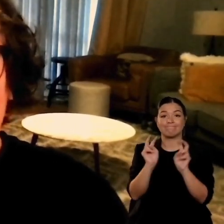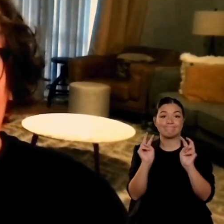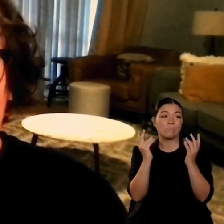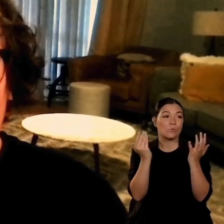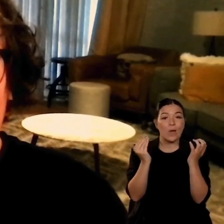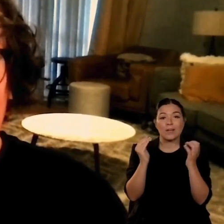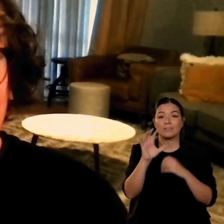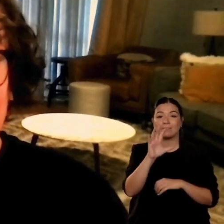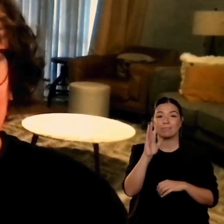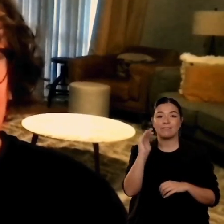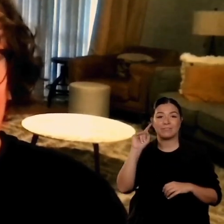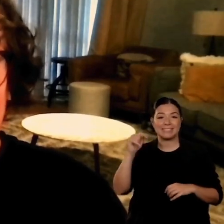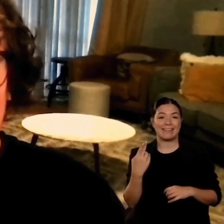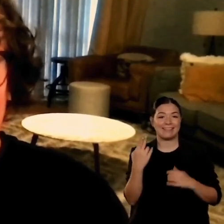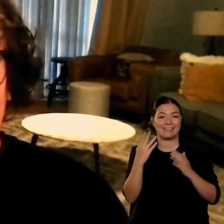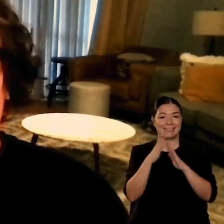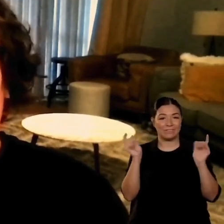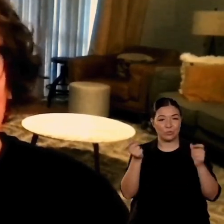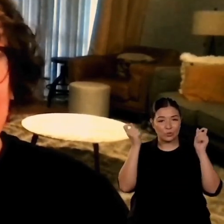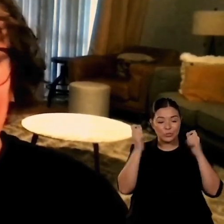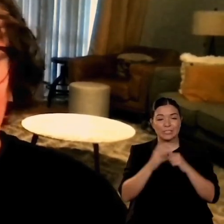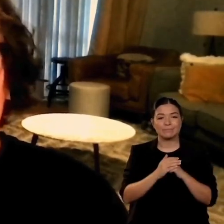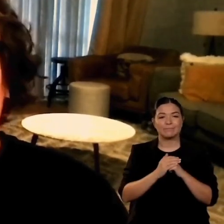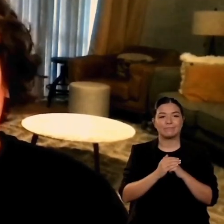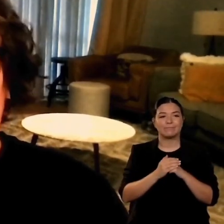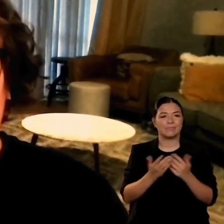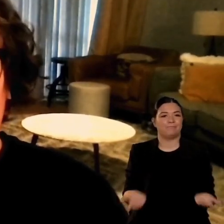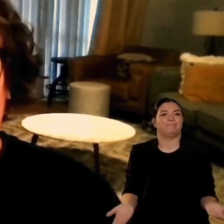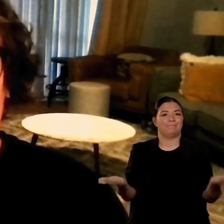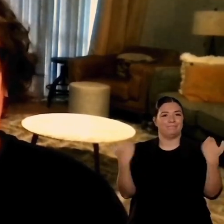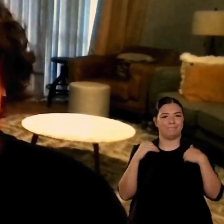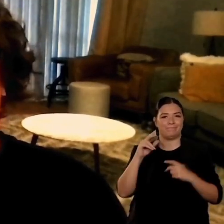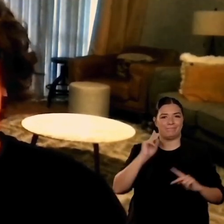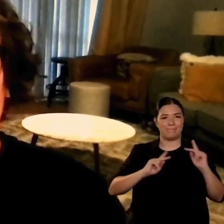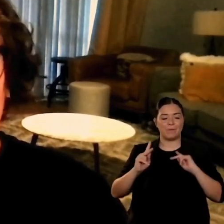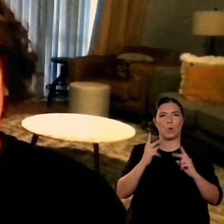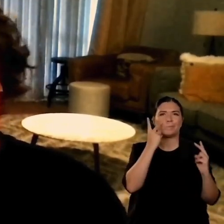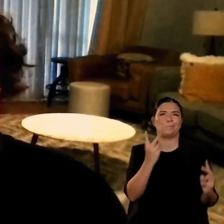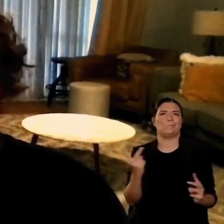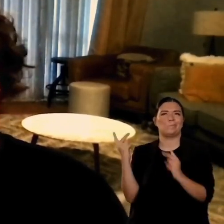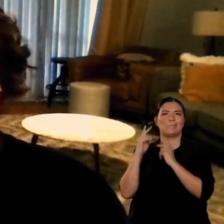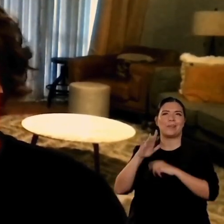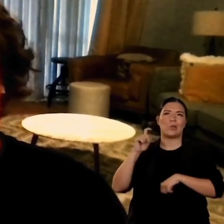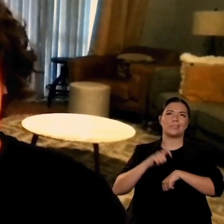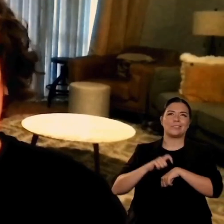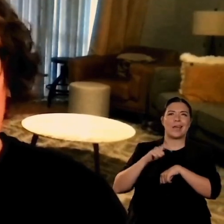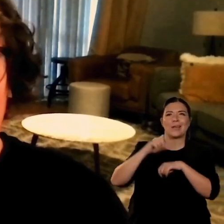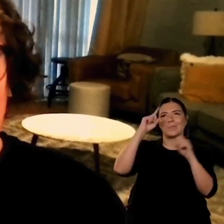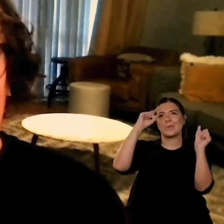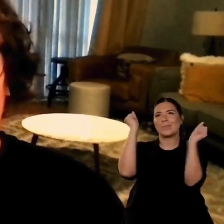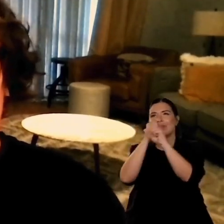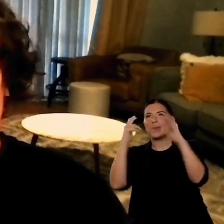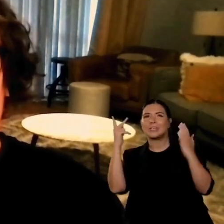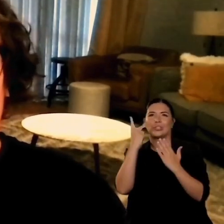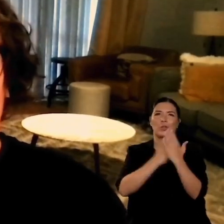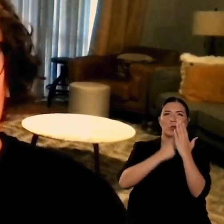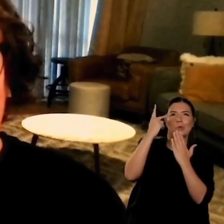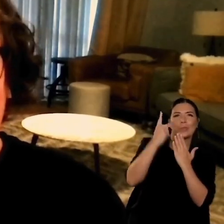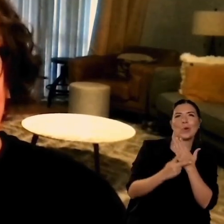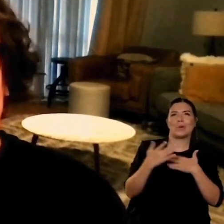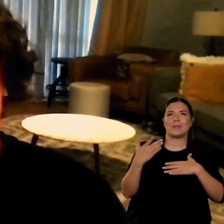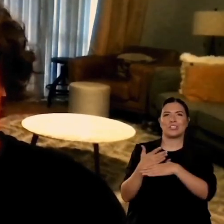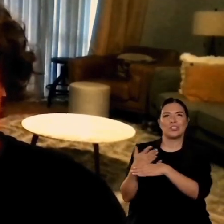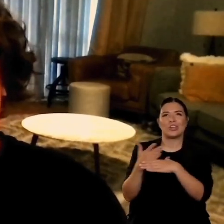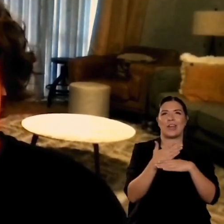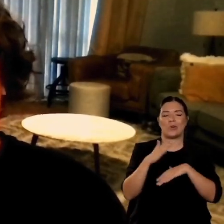in scratch e la risposta che abbiamo avuto è stata sorprendente perché la miglior forma è che gli scratch hanno creato